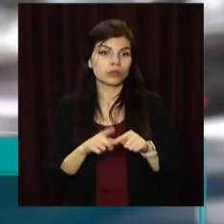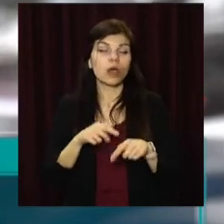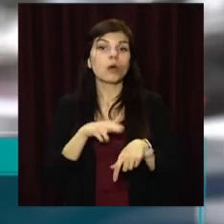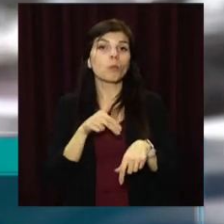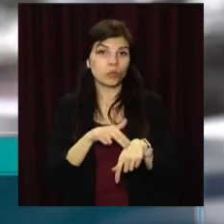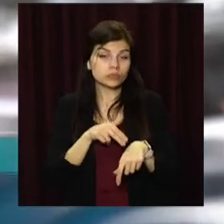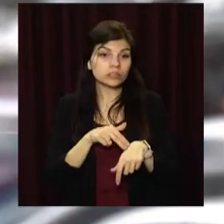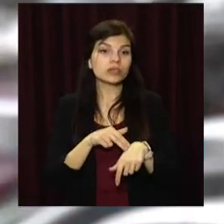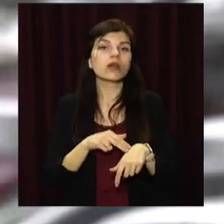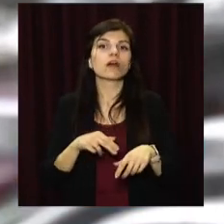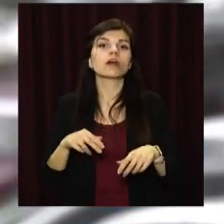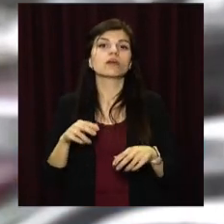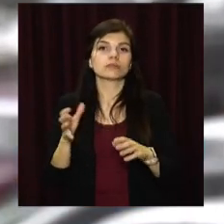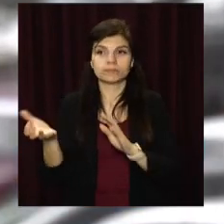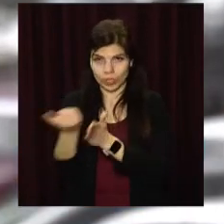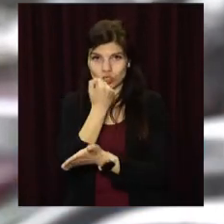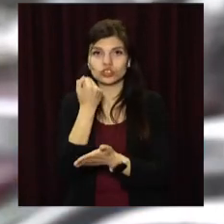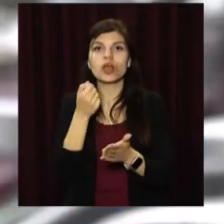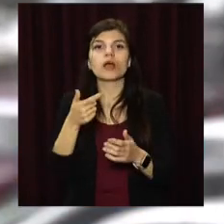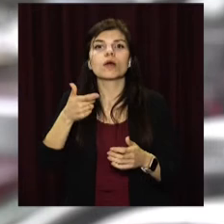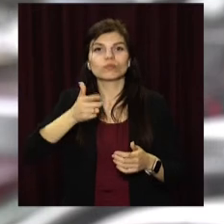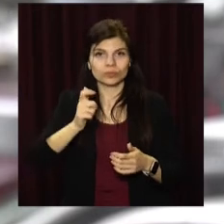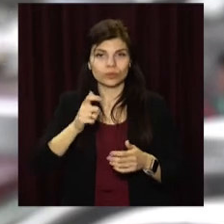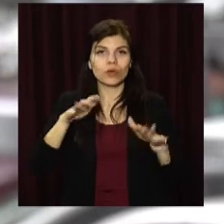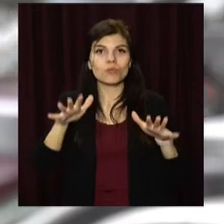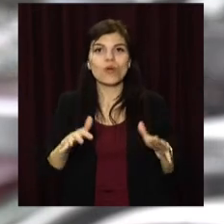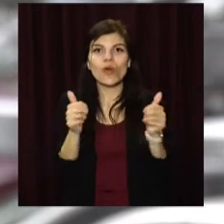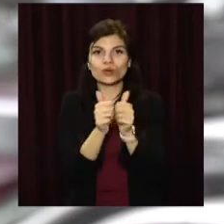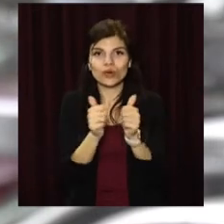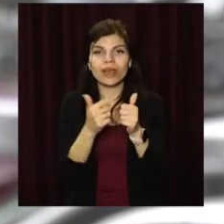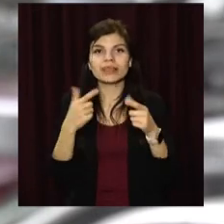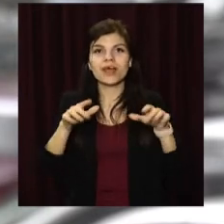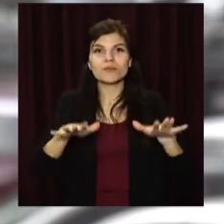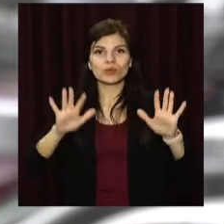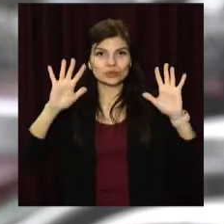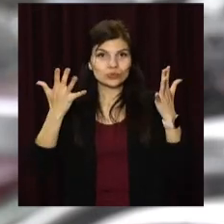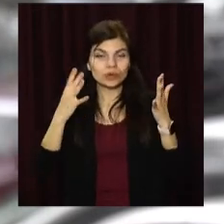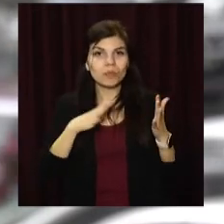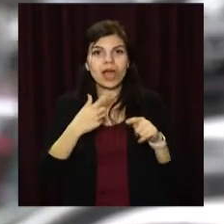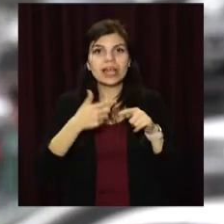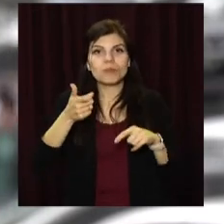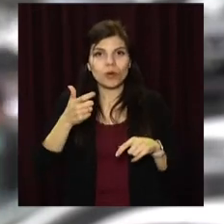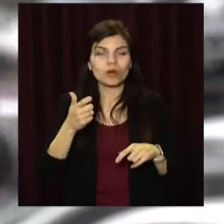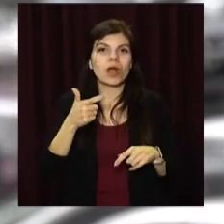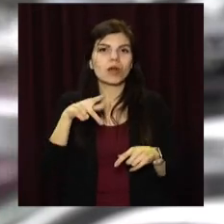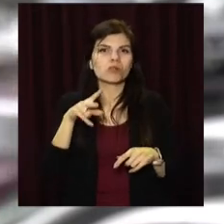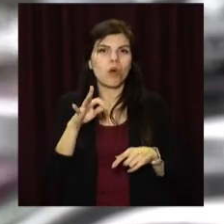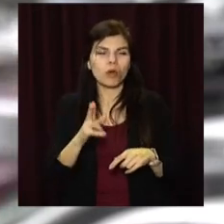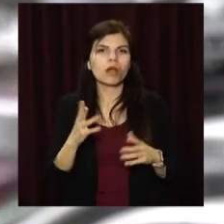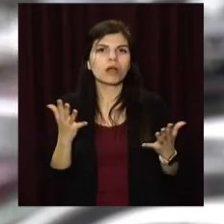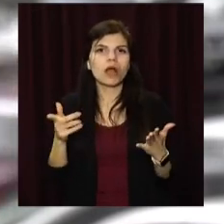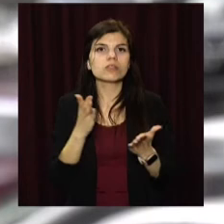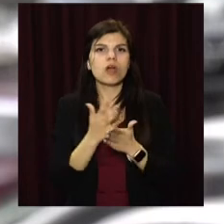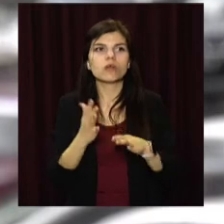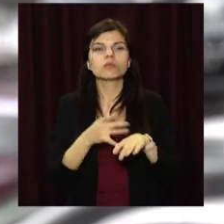поліцейській вилучена зброя поблизу місця скоєння злочину. Це пістолет «ГЛОК», який на даний час